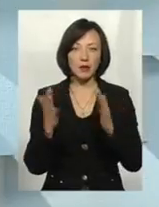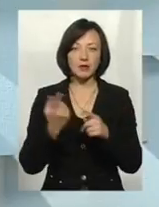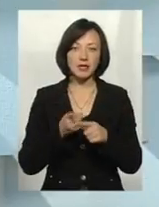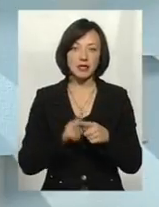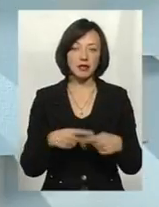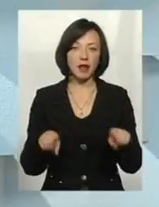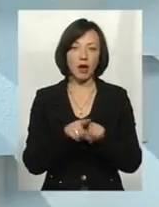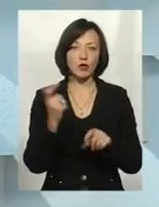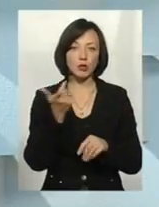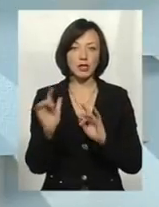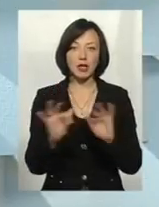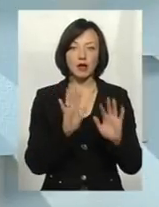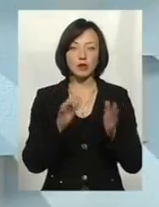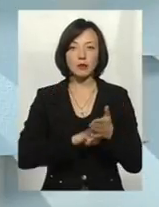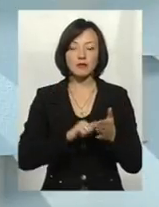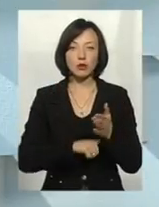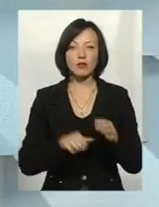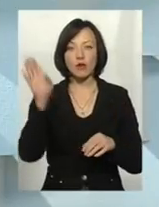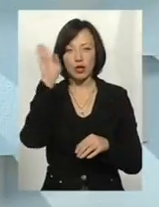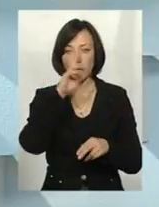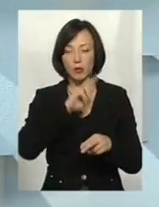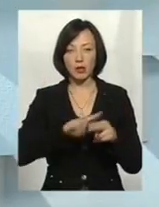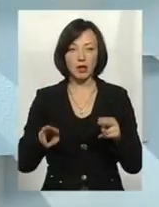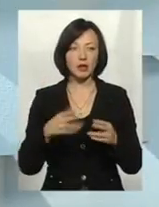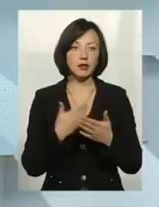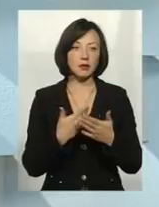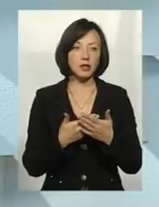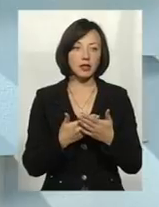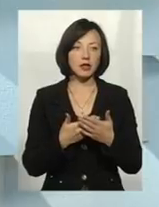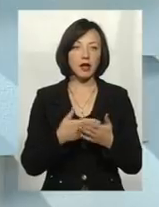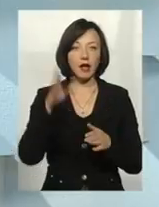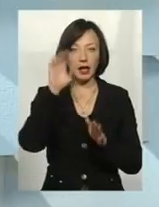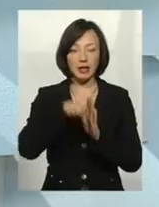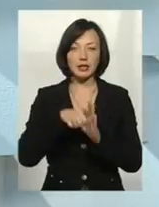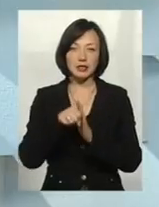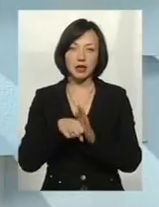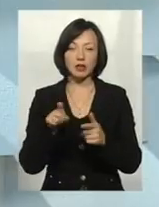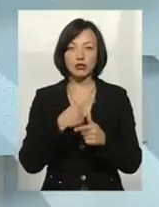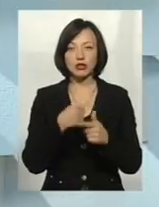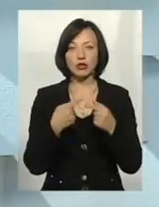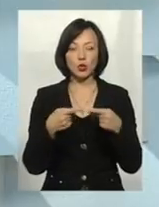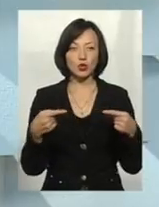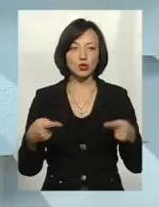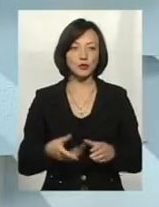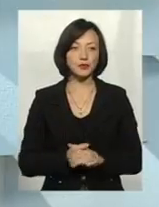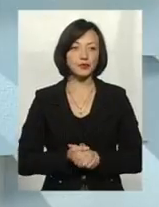оце таке господарська діяльність буде призводити до того, що вода буде пропадати, наприклад, той же саме керницяк чи тощо.